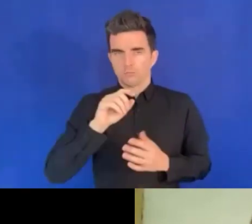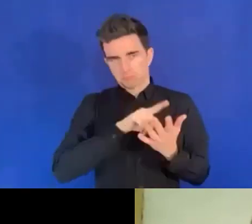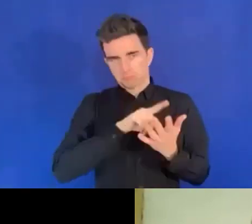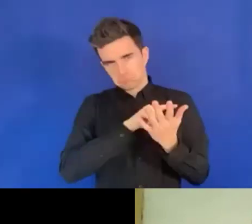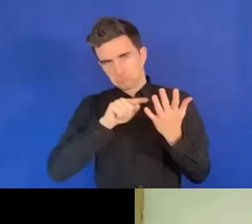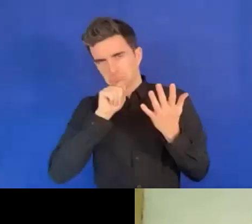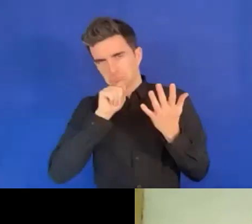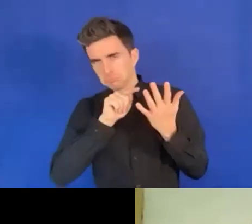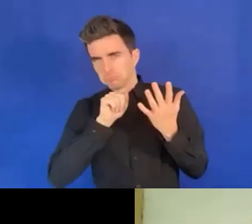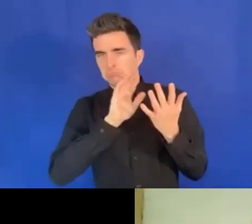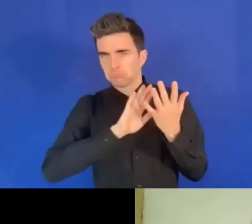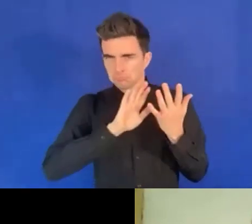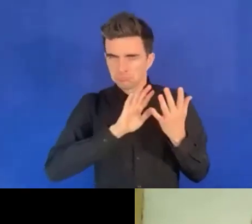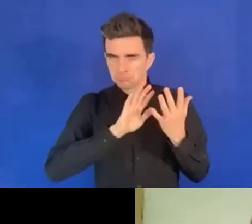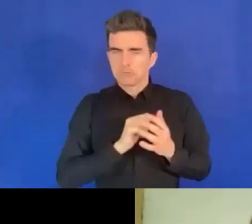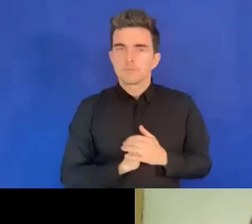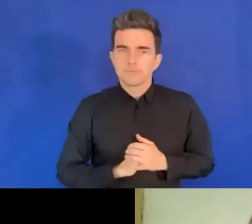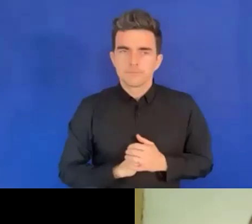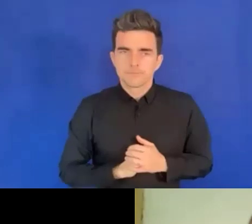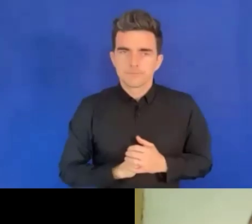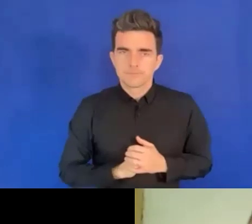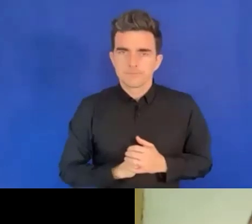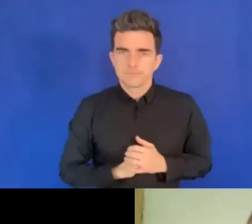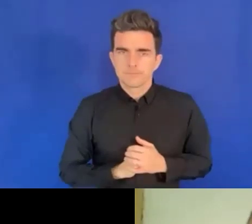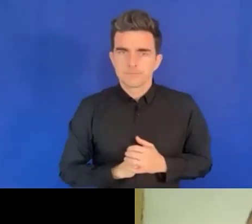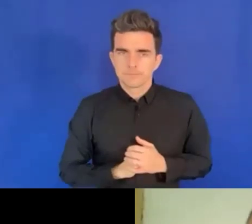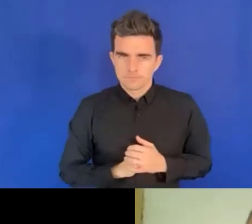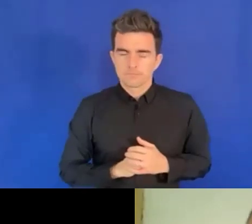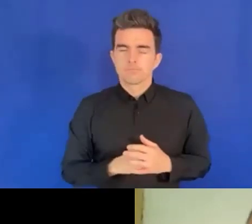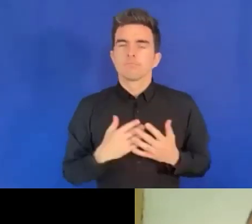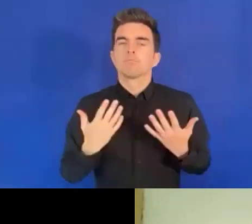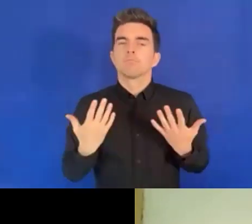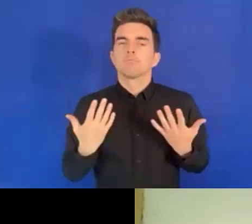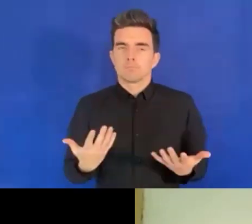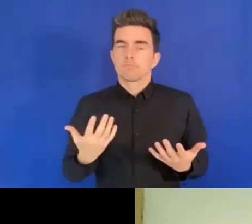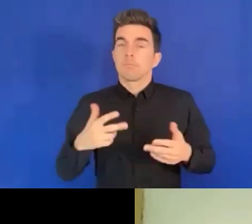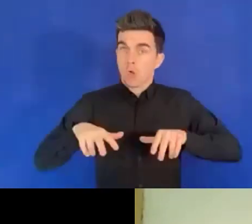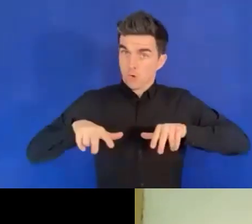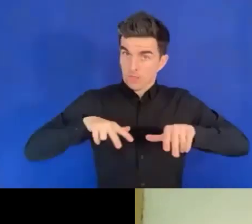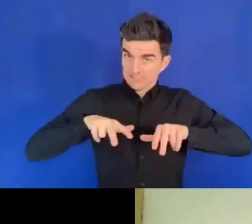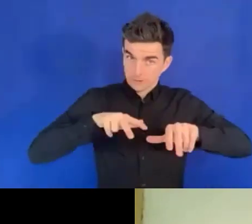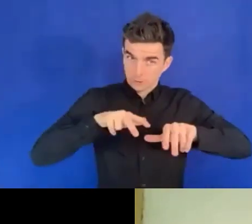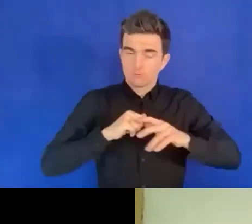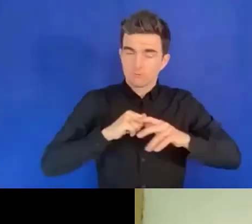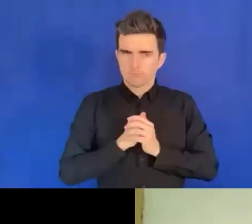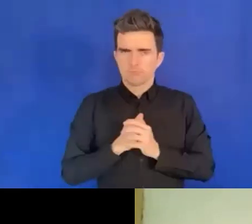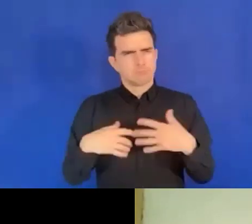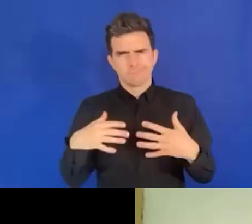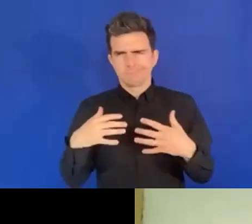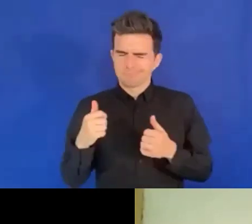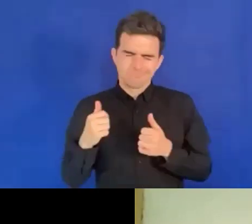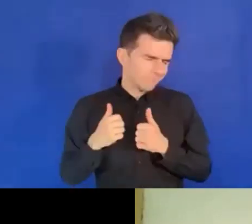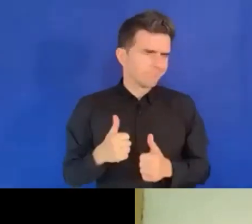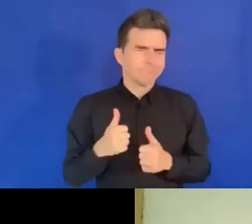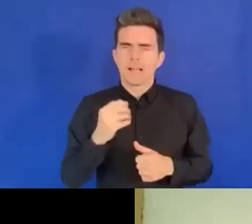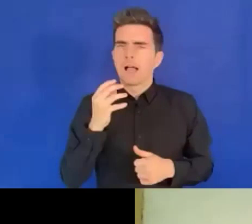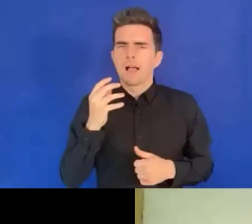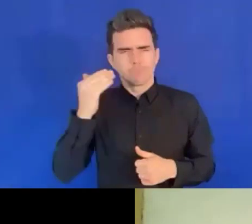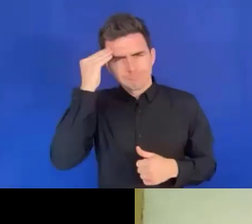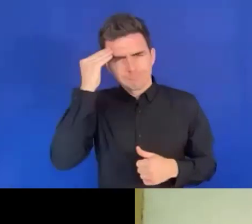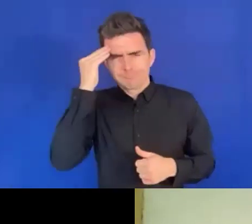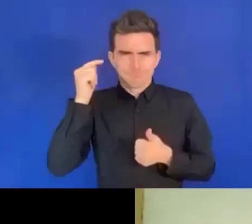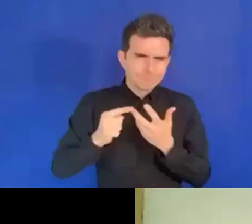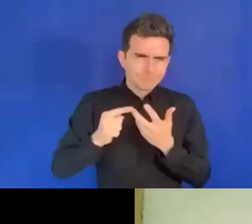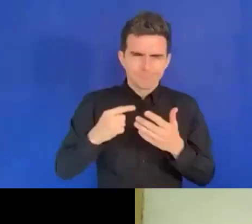les organisations ont travaillé ensemble et l'espérance a été merveilleuse. Ils ont